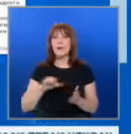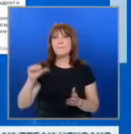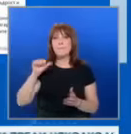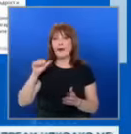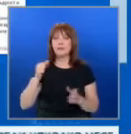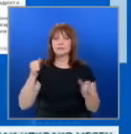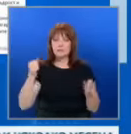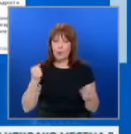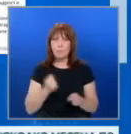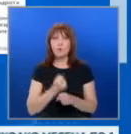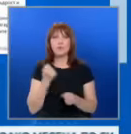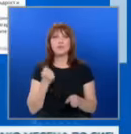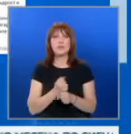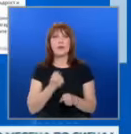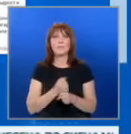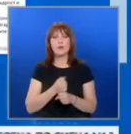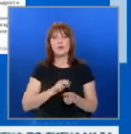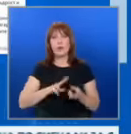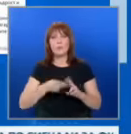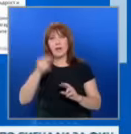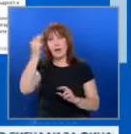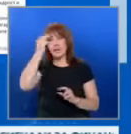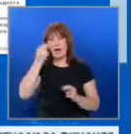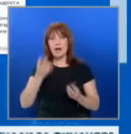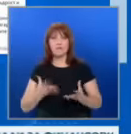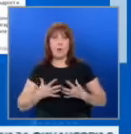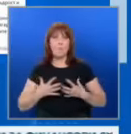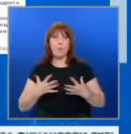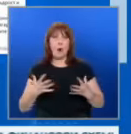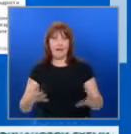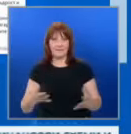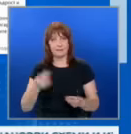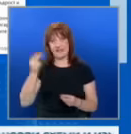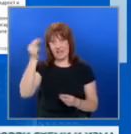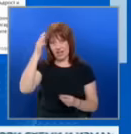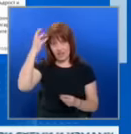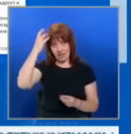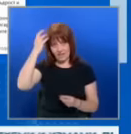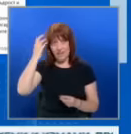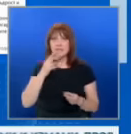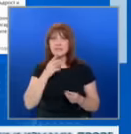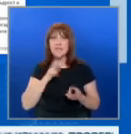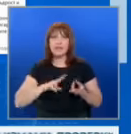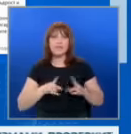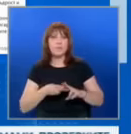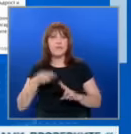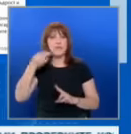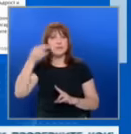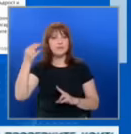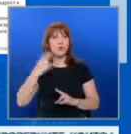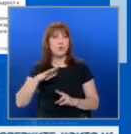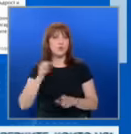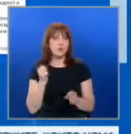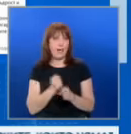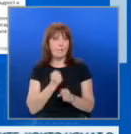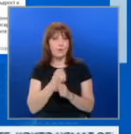превръщането на България в богата и благоденстваща страна с реформирани институции, служащи на интересите на гражданите